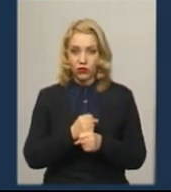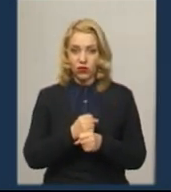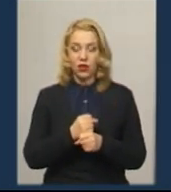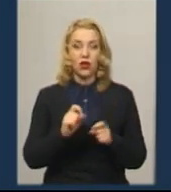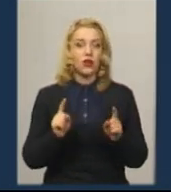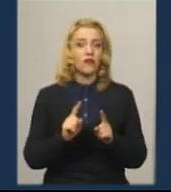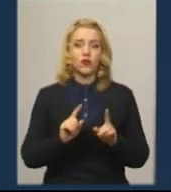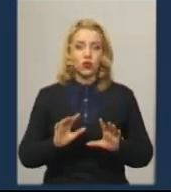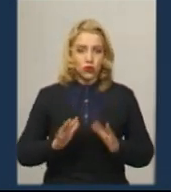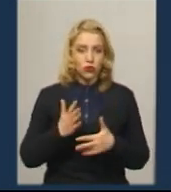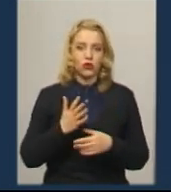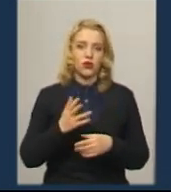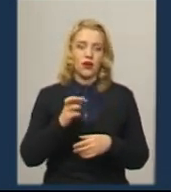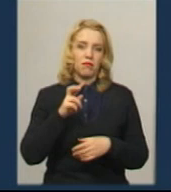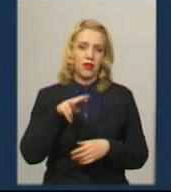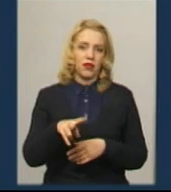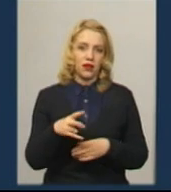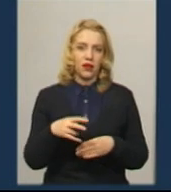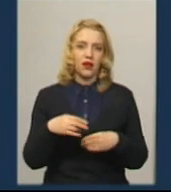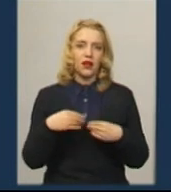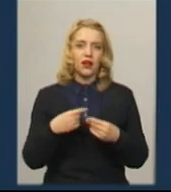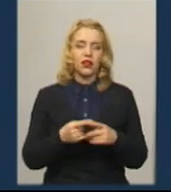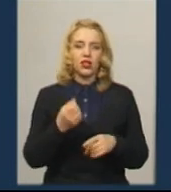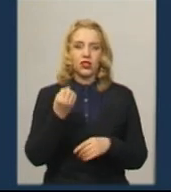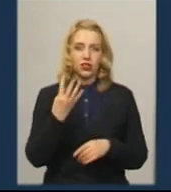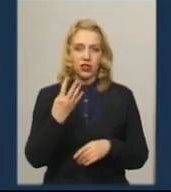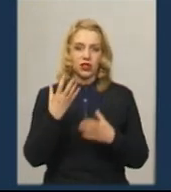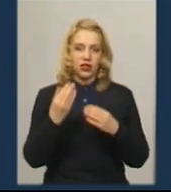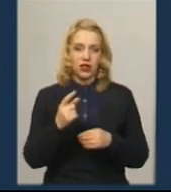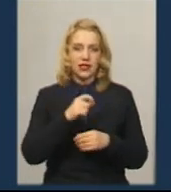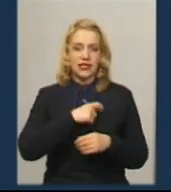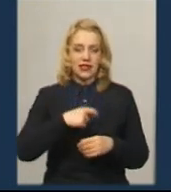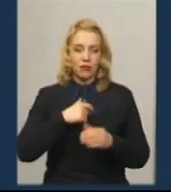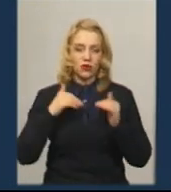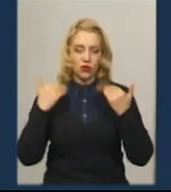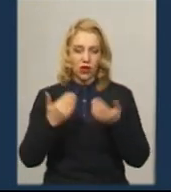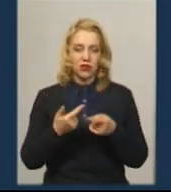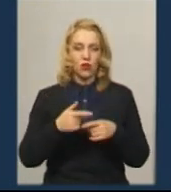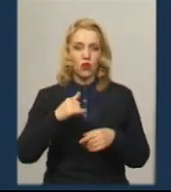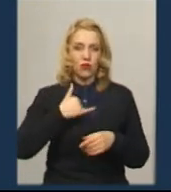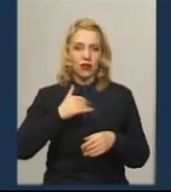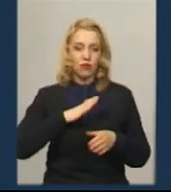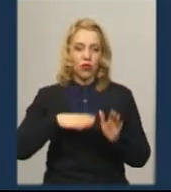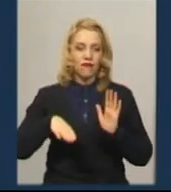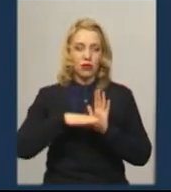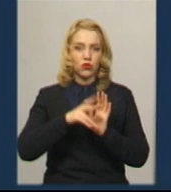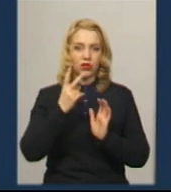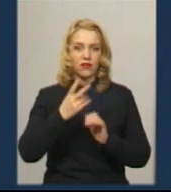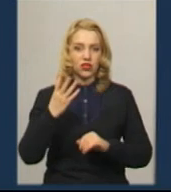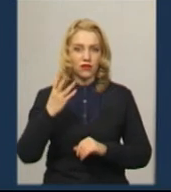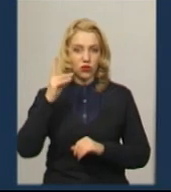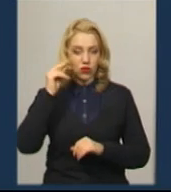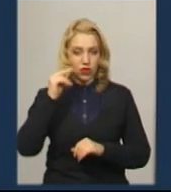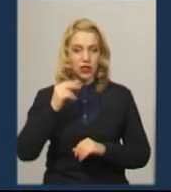лікарняний. На 14 днів з ізоляцією. У мене то ще відпустка була до 24-го числа, але з 24-го, то є